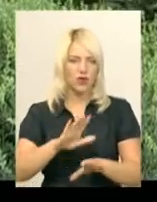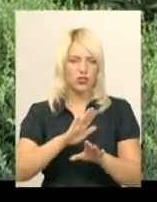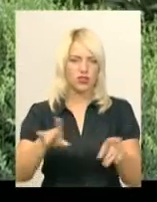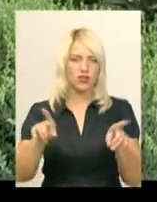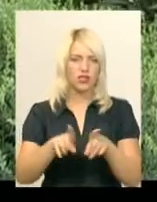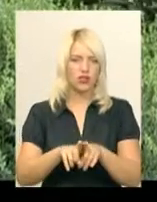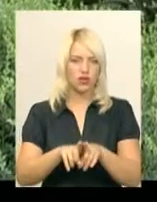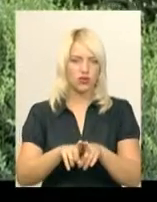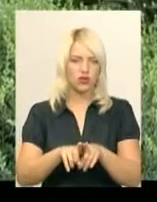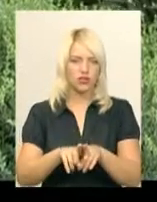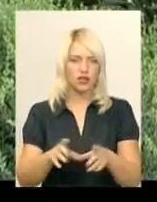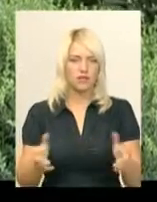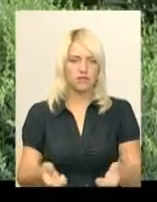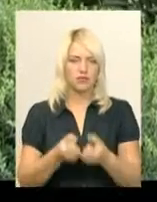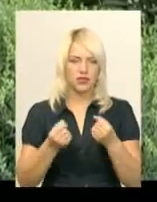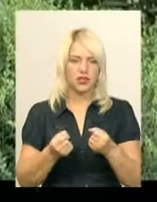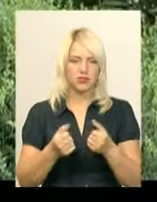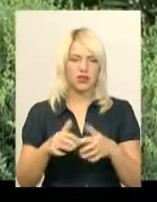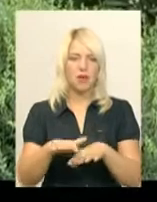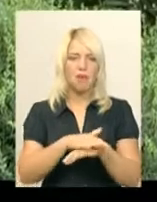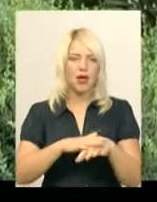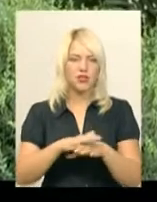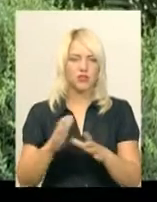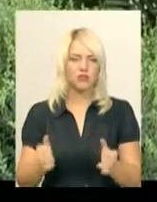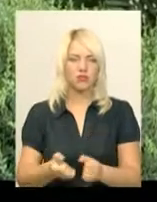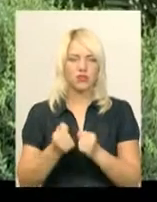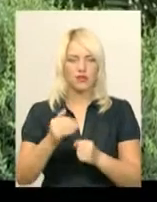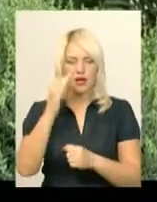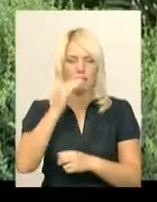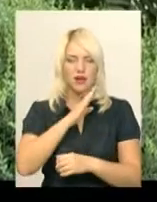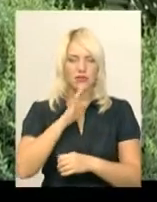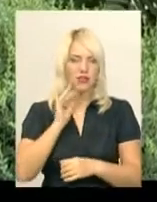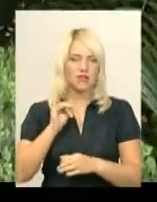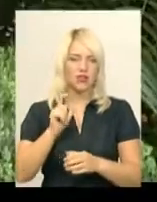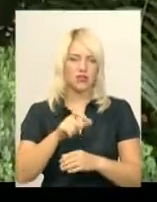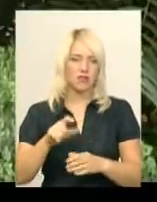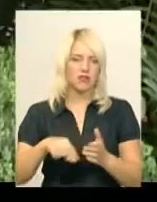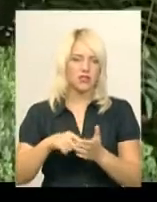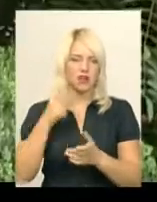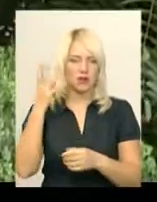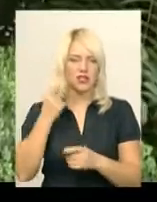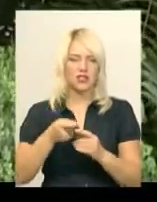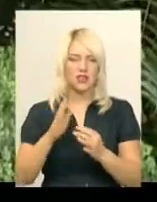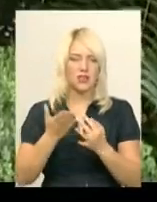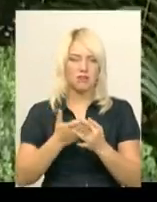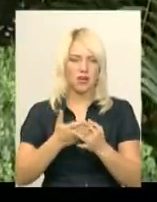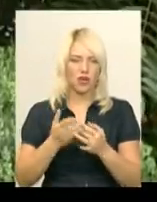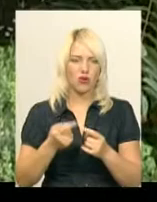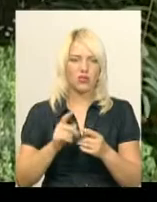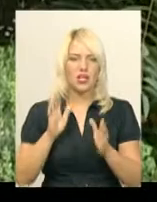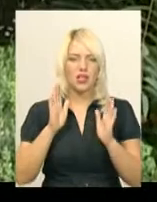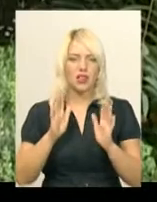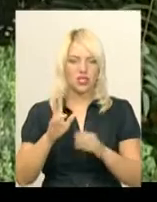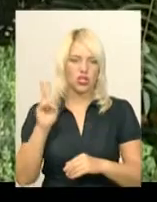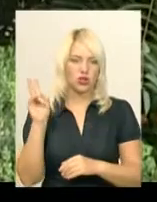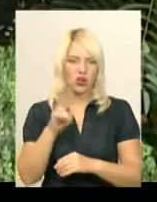такої підтримки, масової підтримки батьків і жителів міста Хмельницького. Це не пільговий проїзд лише в електротранспорті